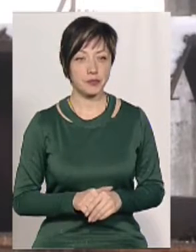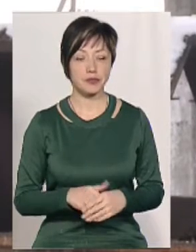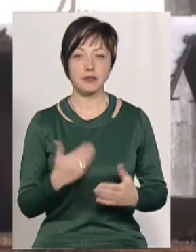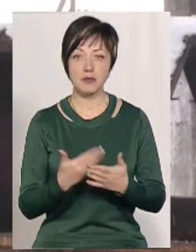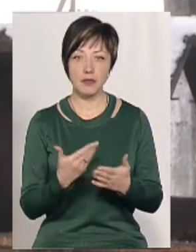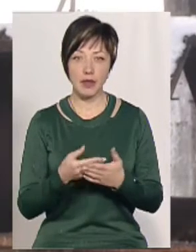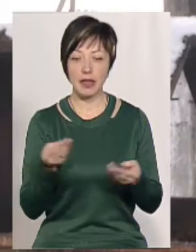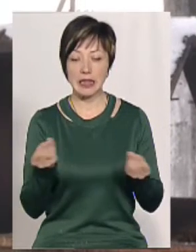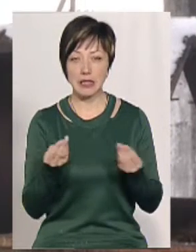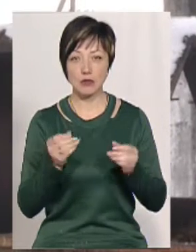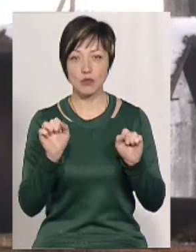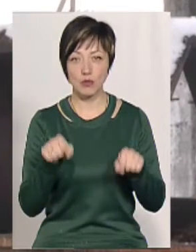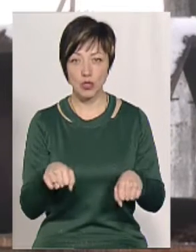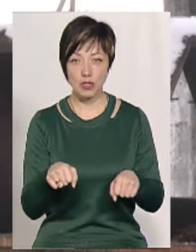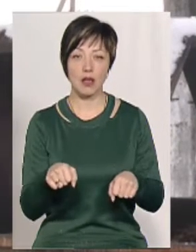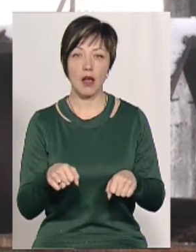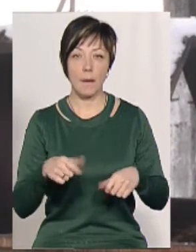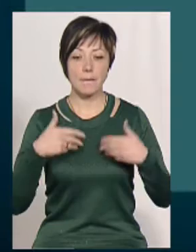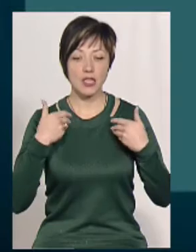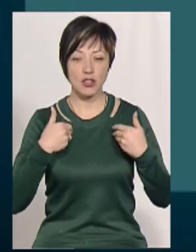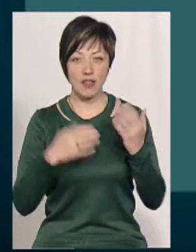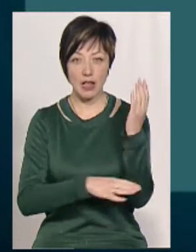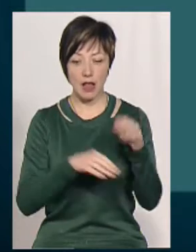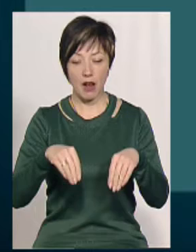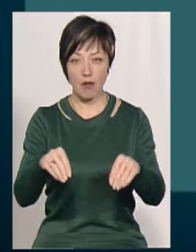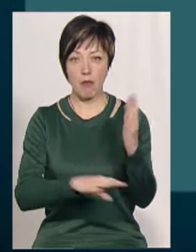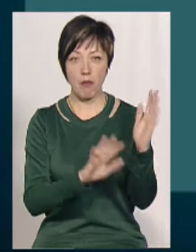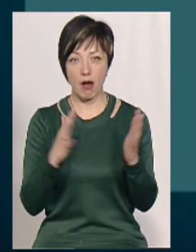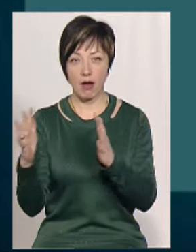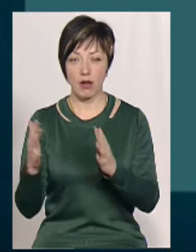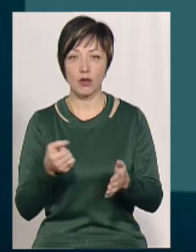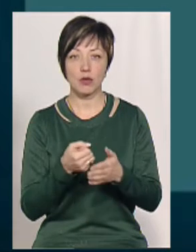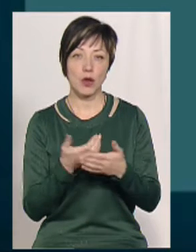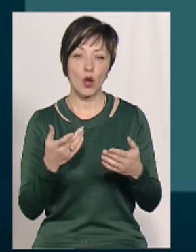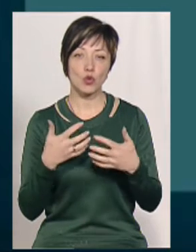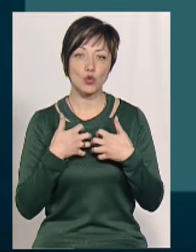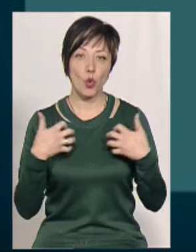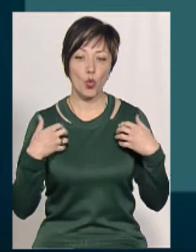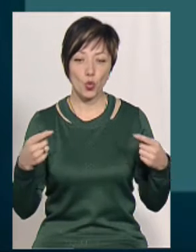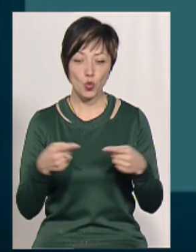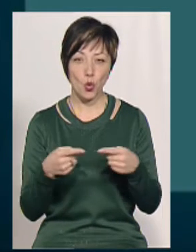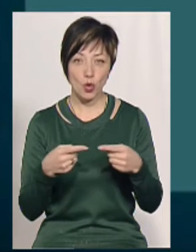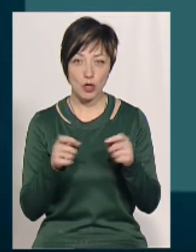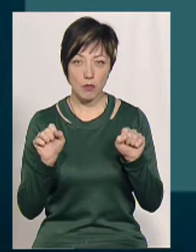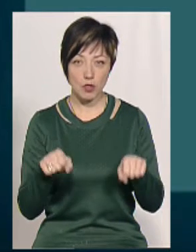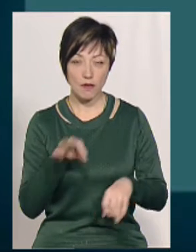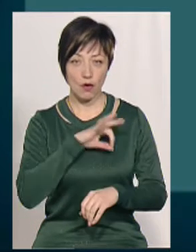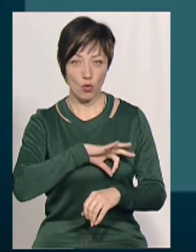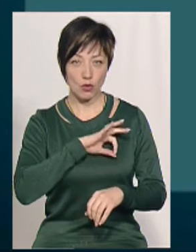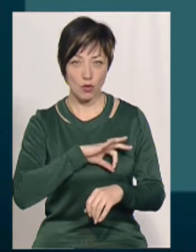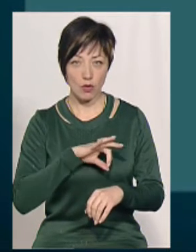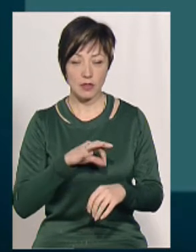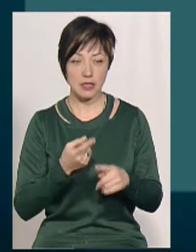Наприклад, тирсу можна використати для піджилення в парках. «Навіть в зоокуточках, в зоопарках можна використовувати